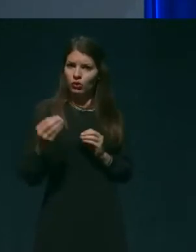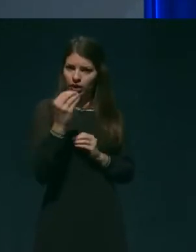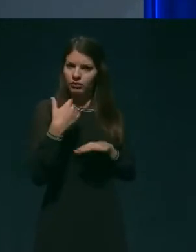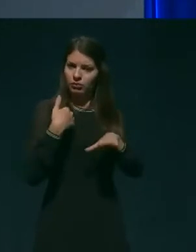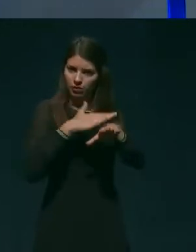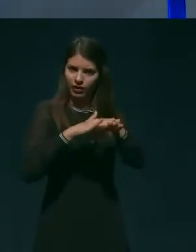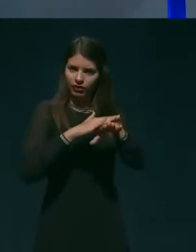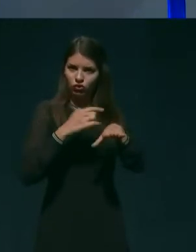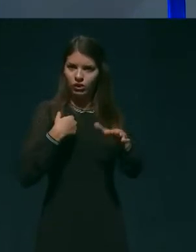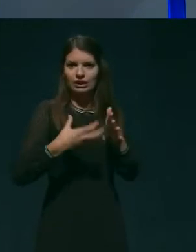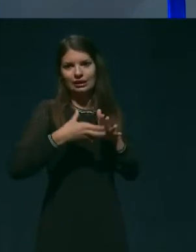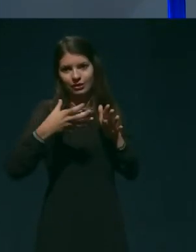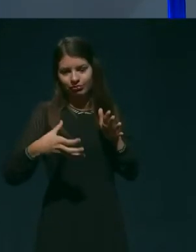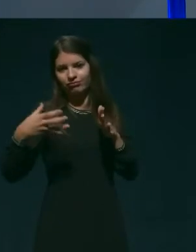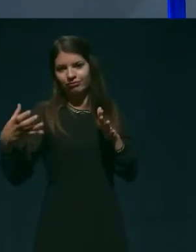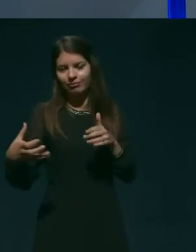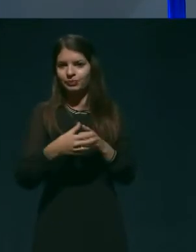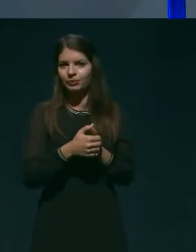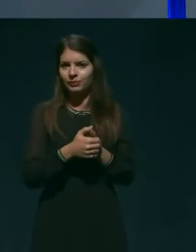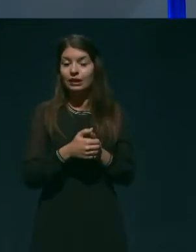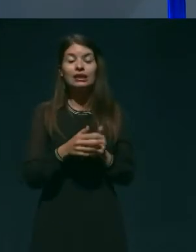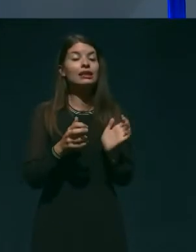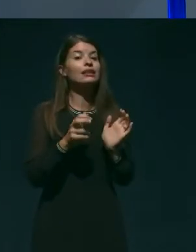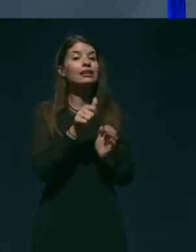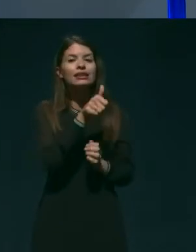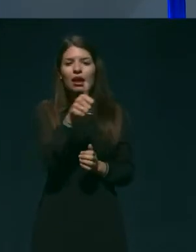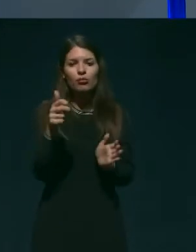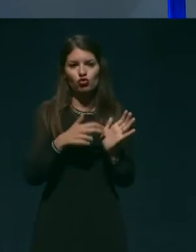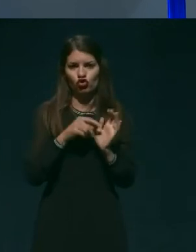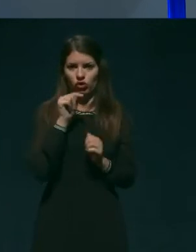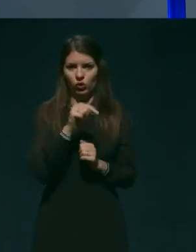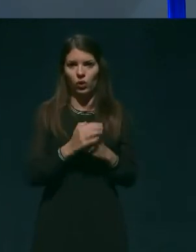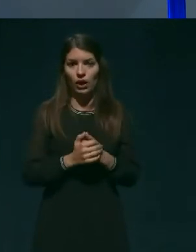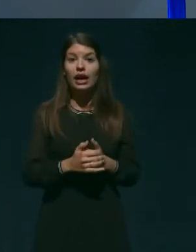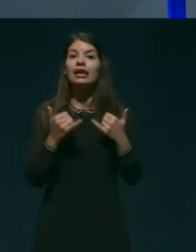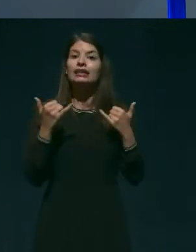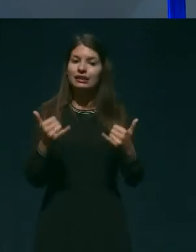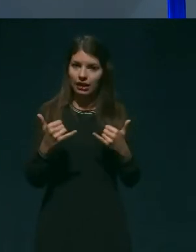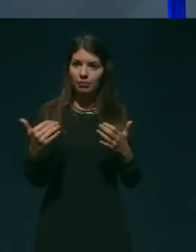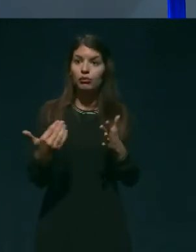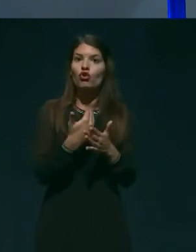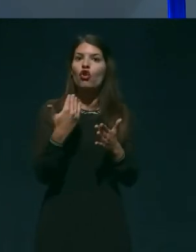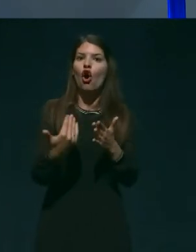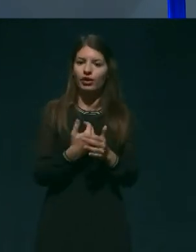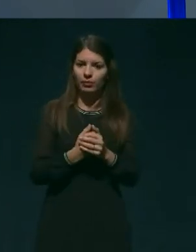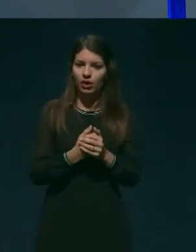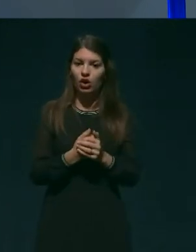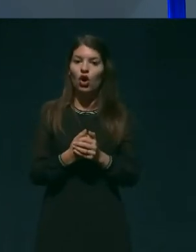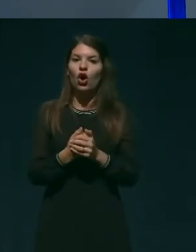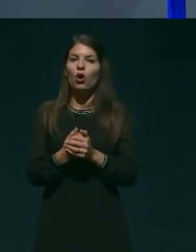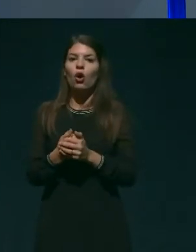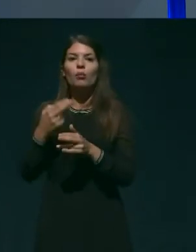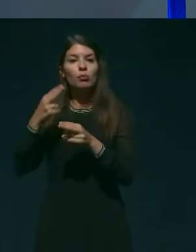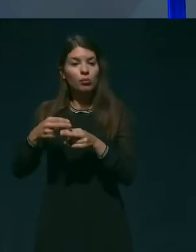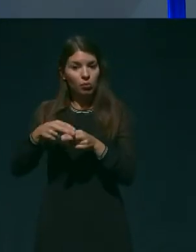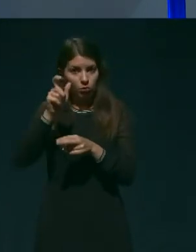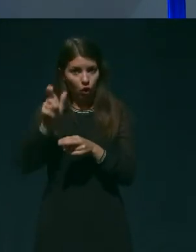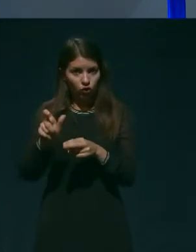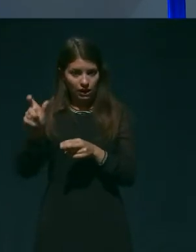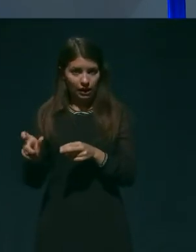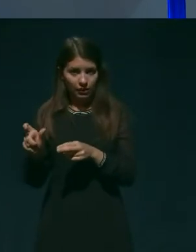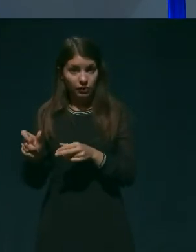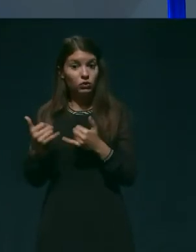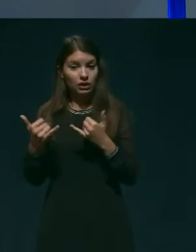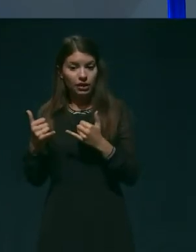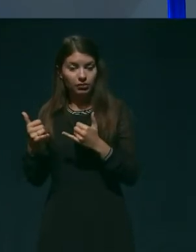pa res že malo dolga, ampak samo še to, zdaj boste ponovem okužene stanovalce vendarle dejali iz domov v